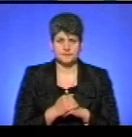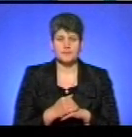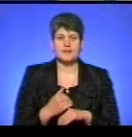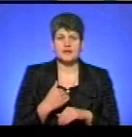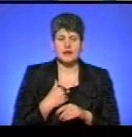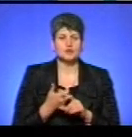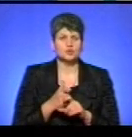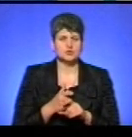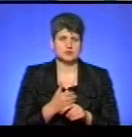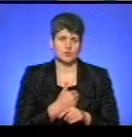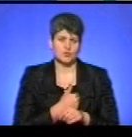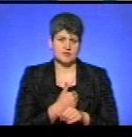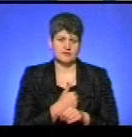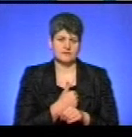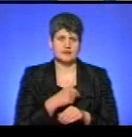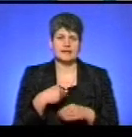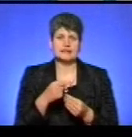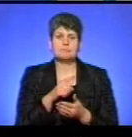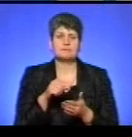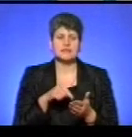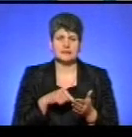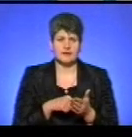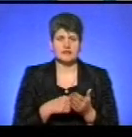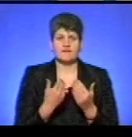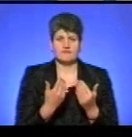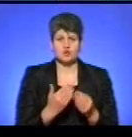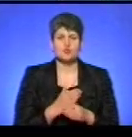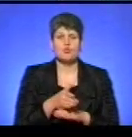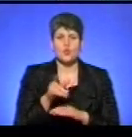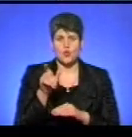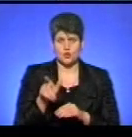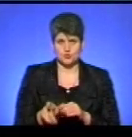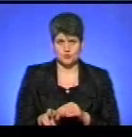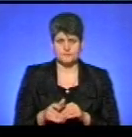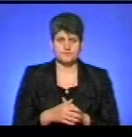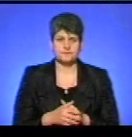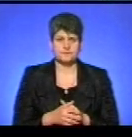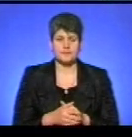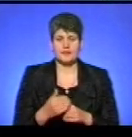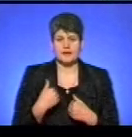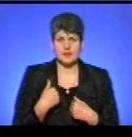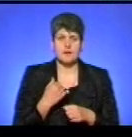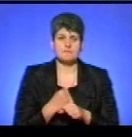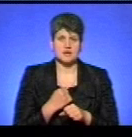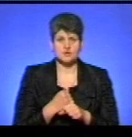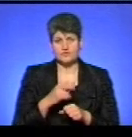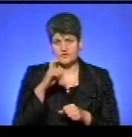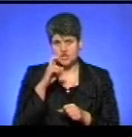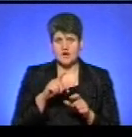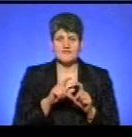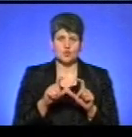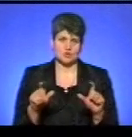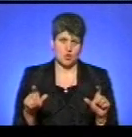Я би хотів задати таке запитання вашому гостю. Так. От я працюю в державній